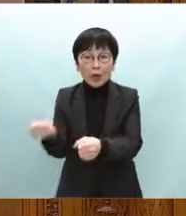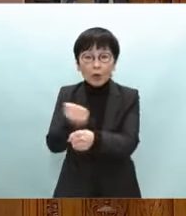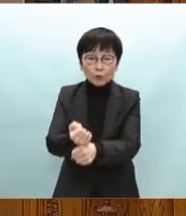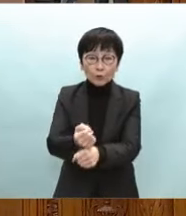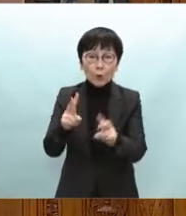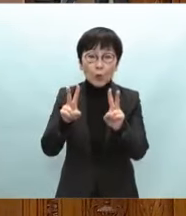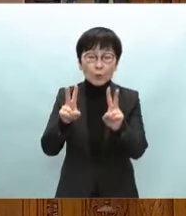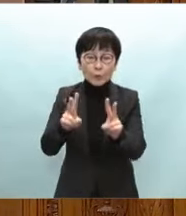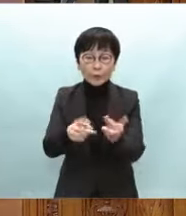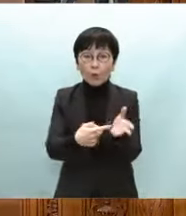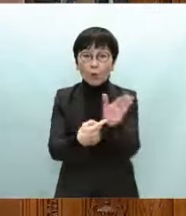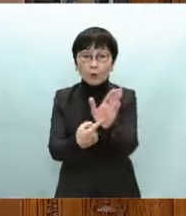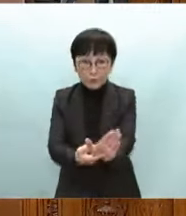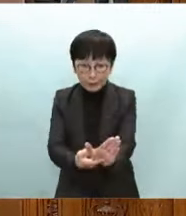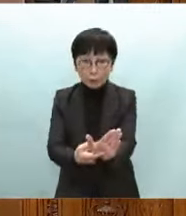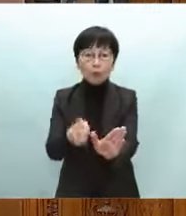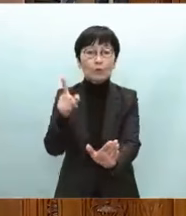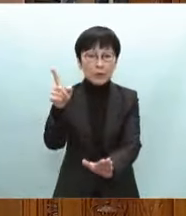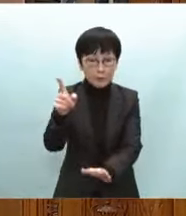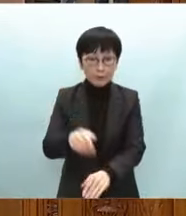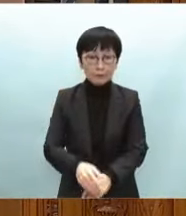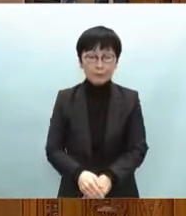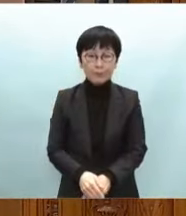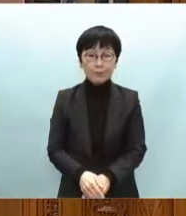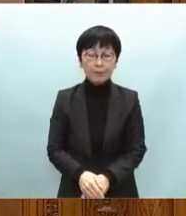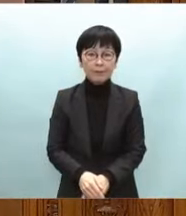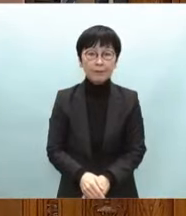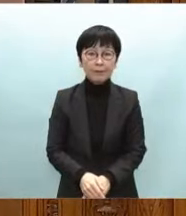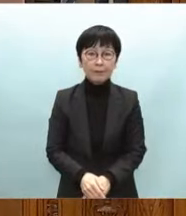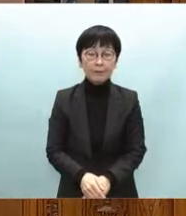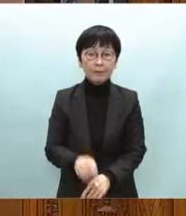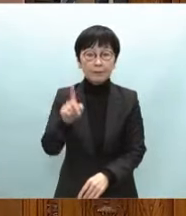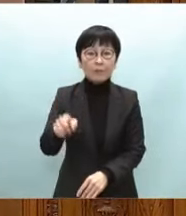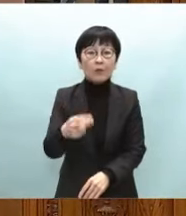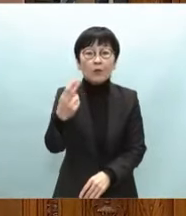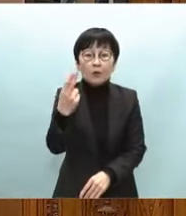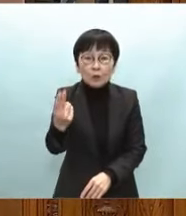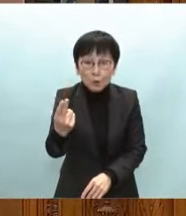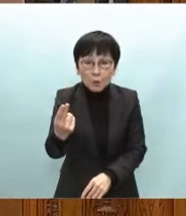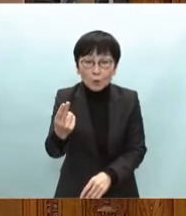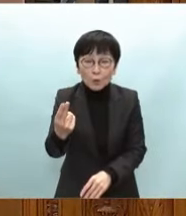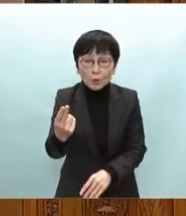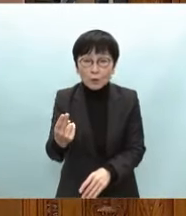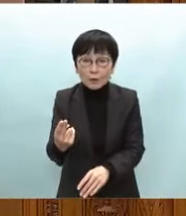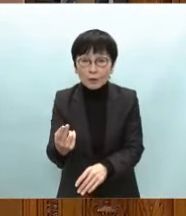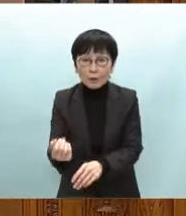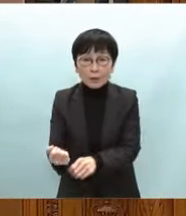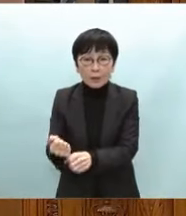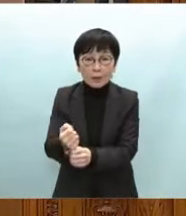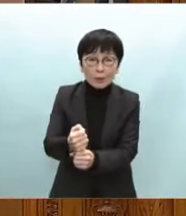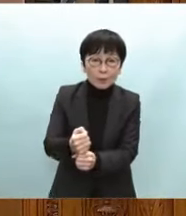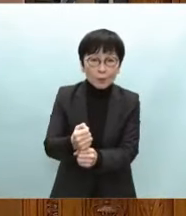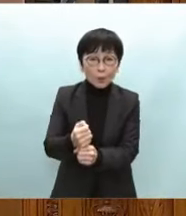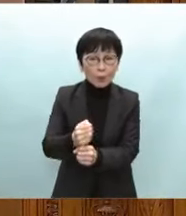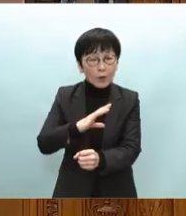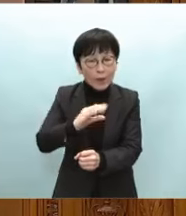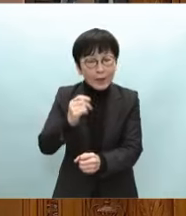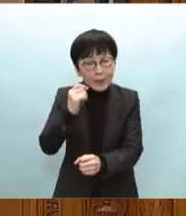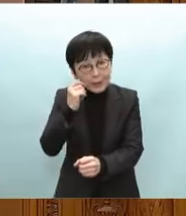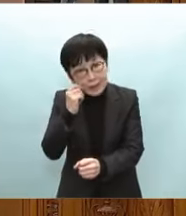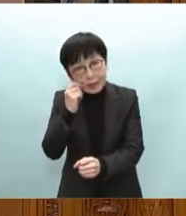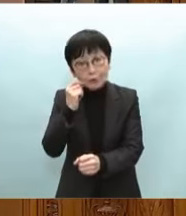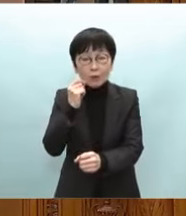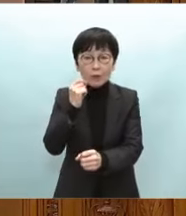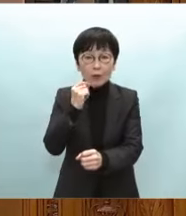ンを示そうとされています再び野党に戻れないのではないかといった不安の